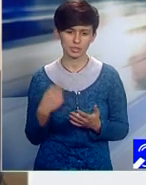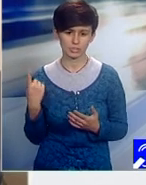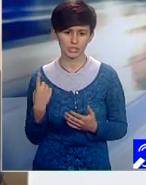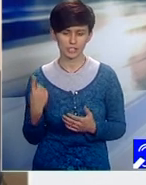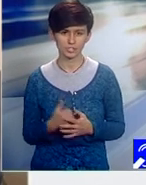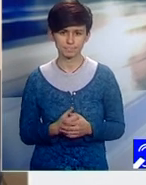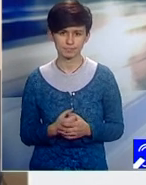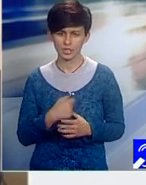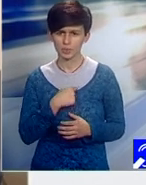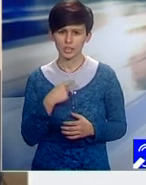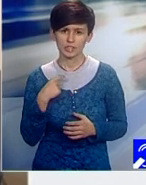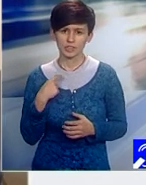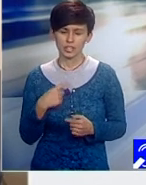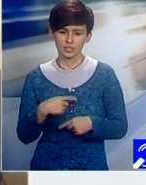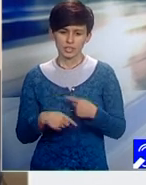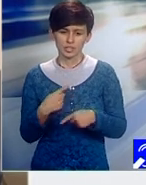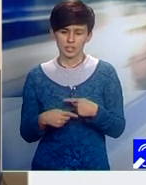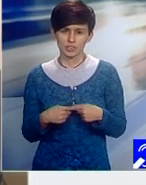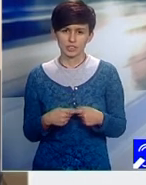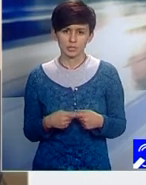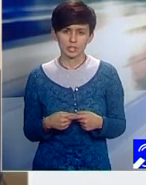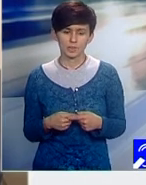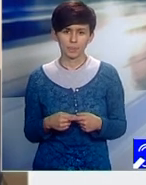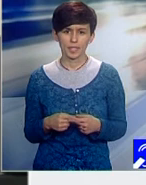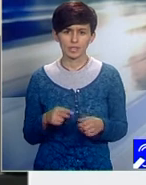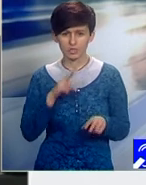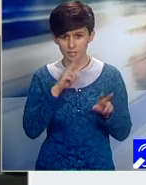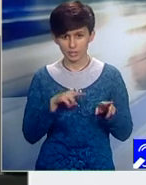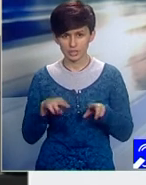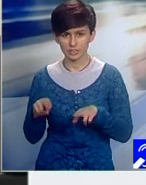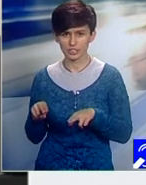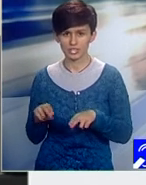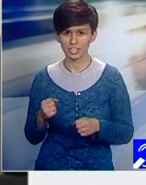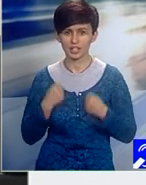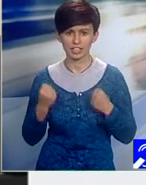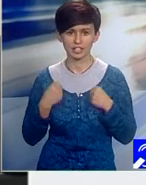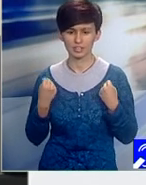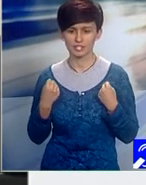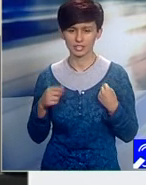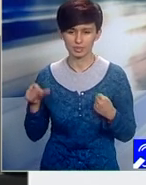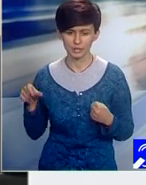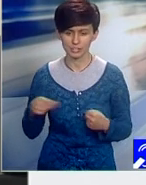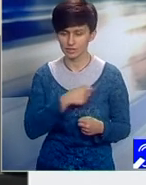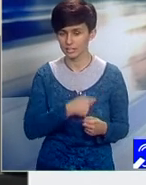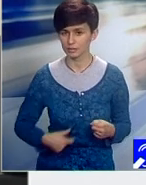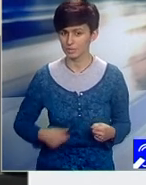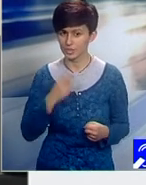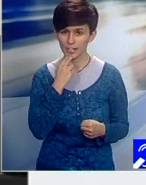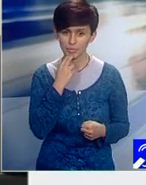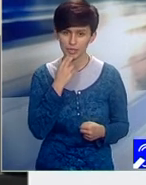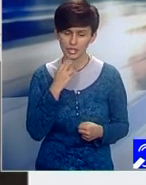sisteme de monitorizare a activității funcționalelor din primărie sau a poziții locale sau a